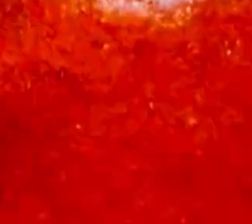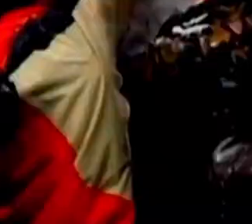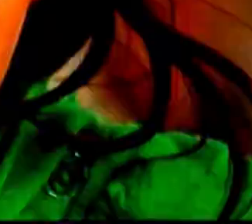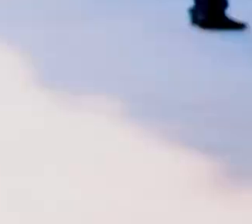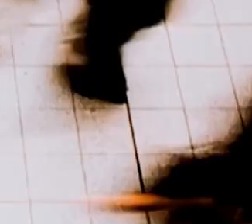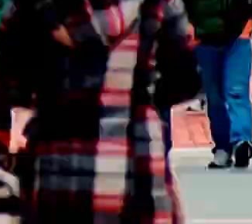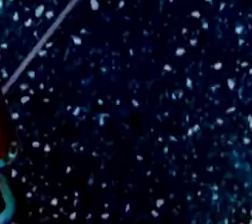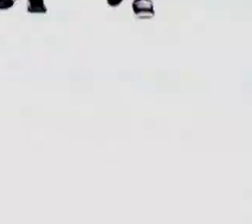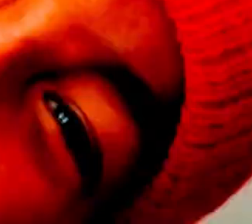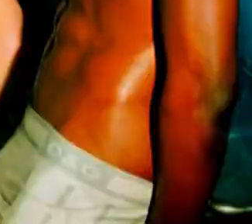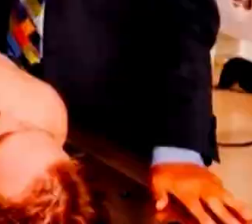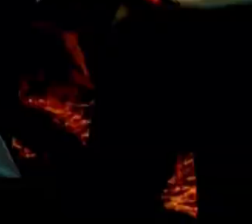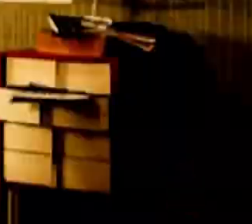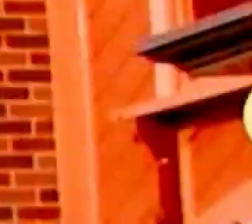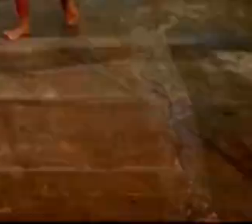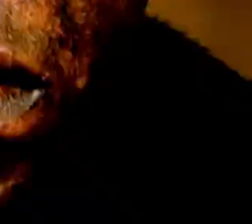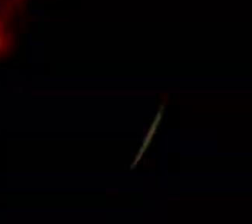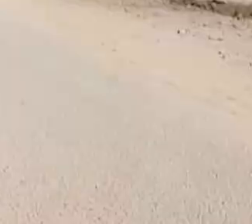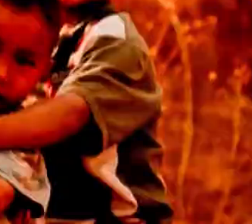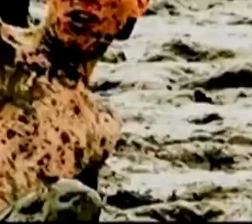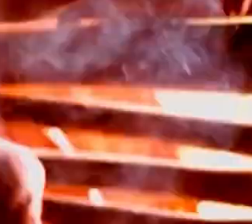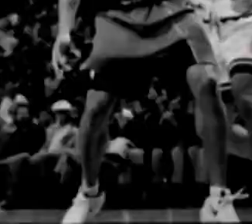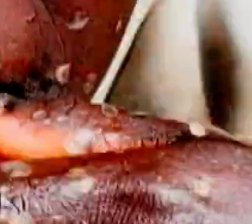Zapewniam was, że każdy z was widzi co innego.